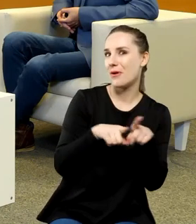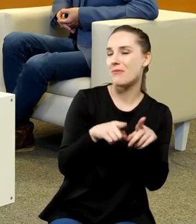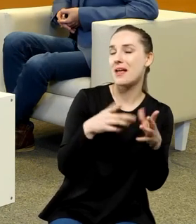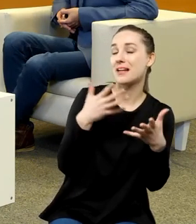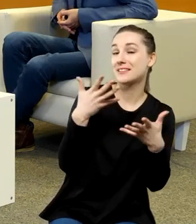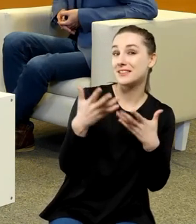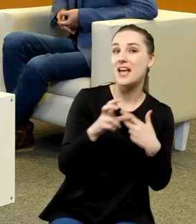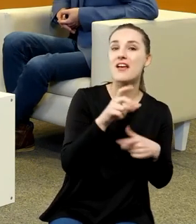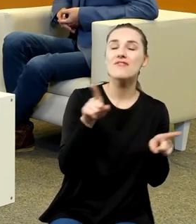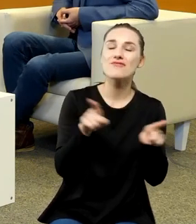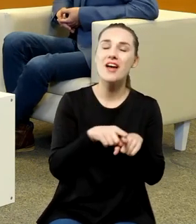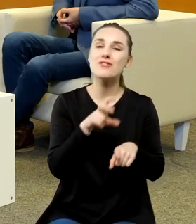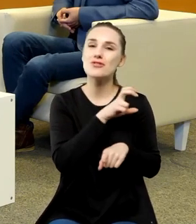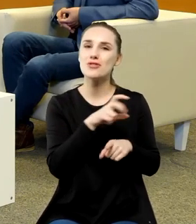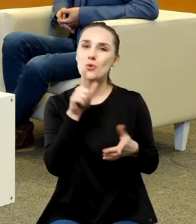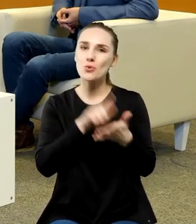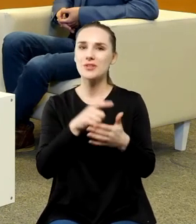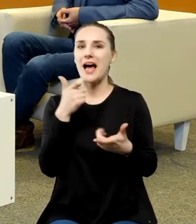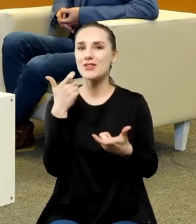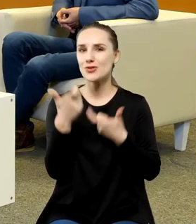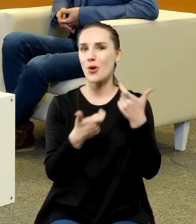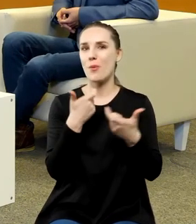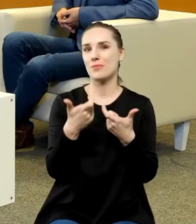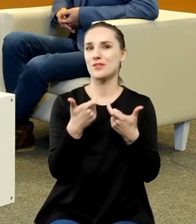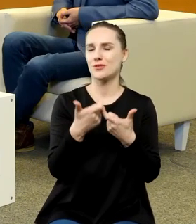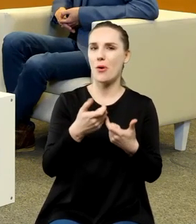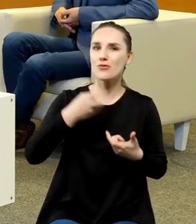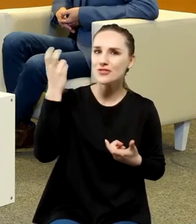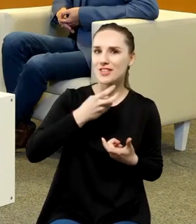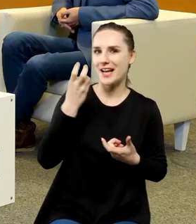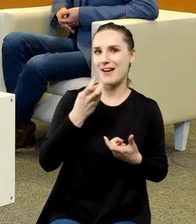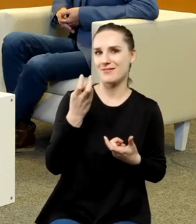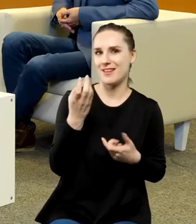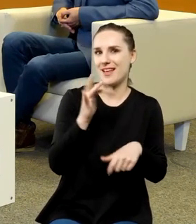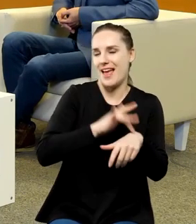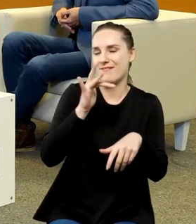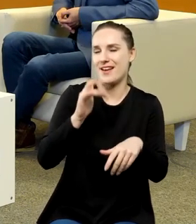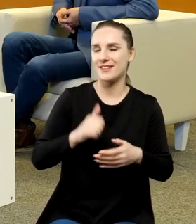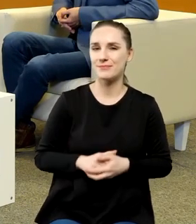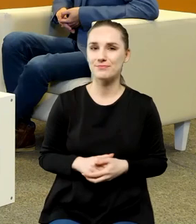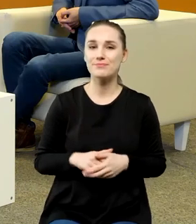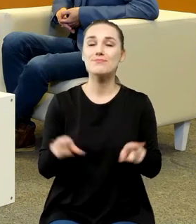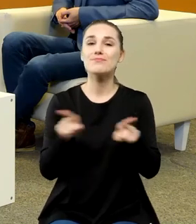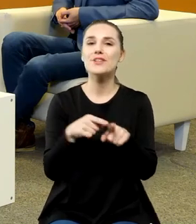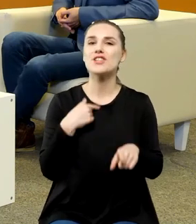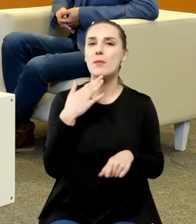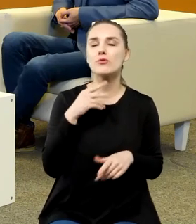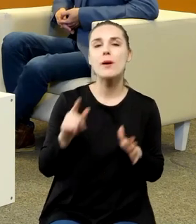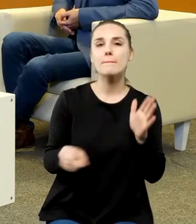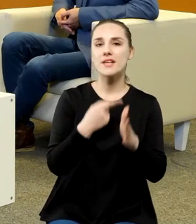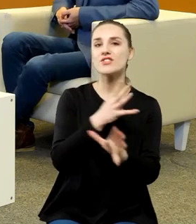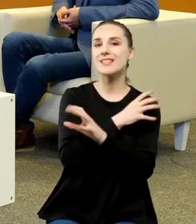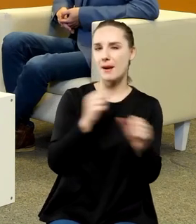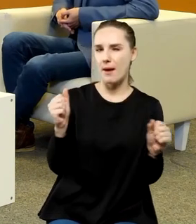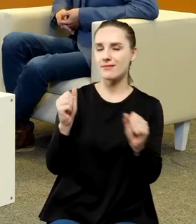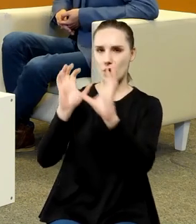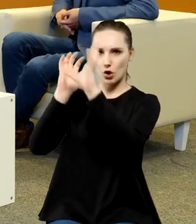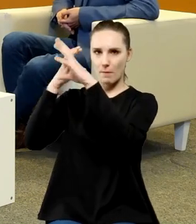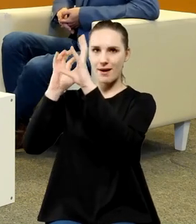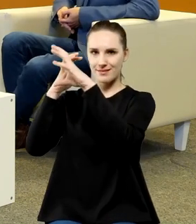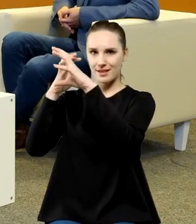możliwość że wyjdzie z tego coś ciekawego ja wspominałem o tych pierwszych dramatach Kopernika i o tej takiej